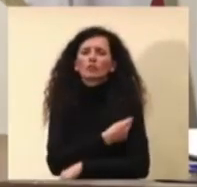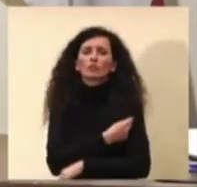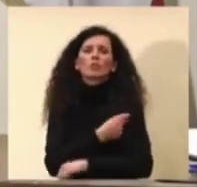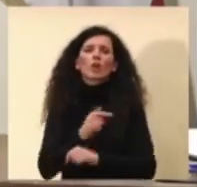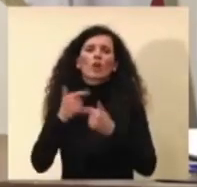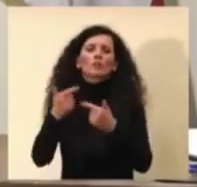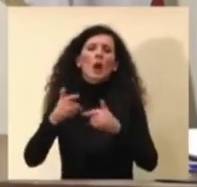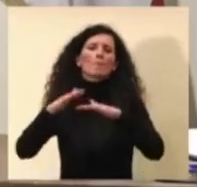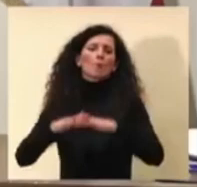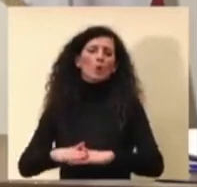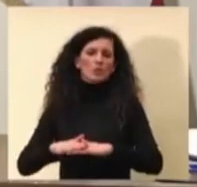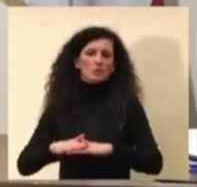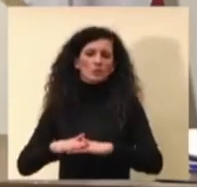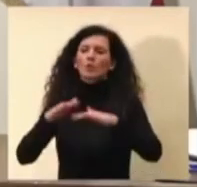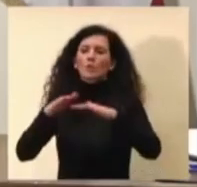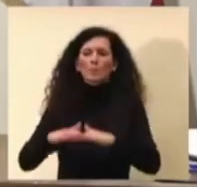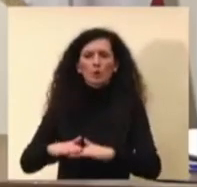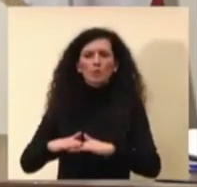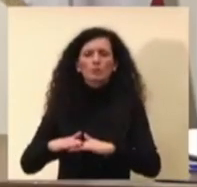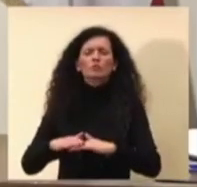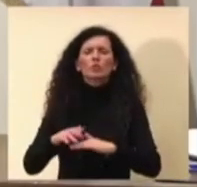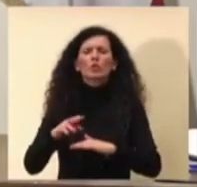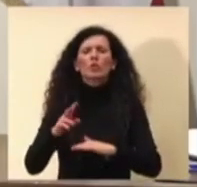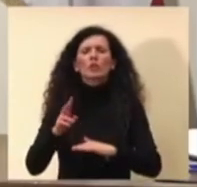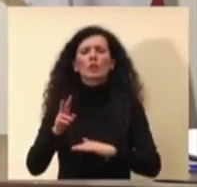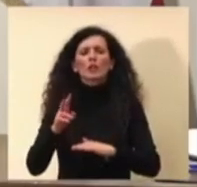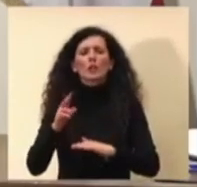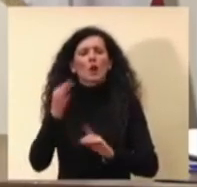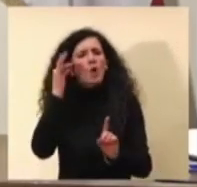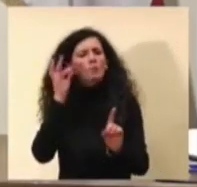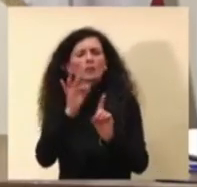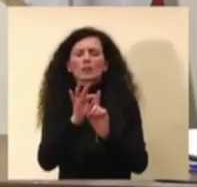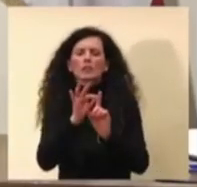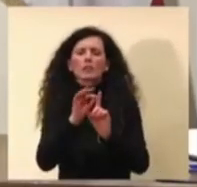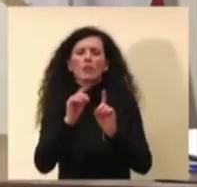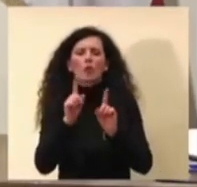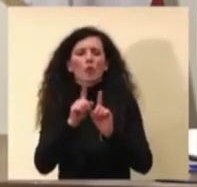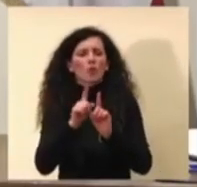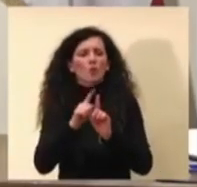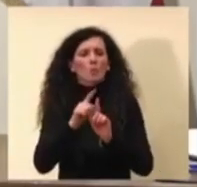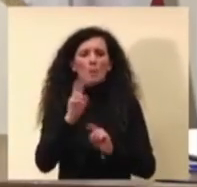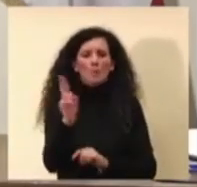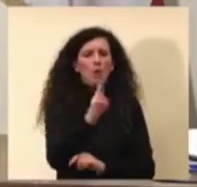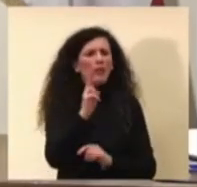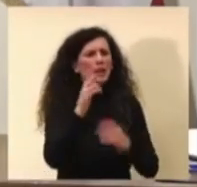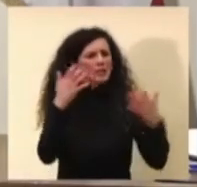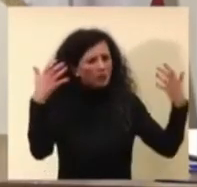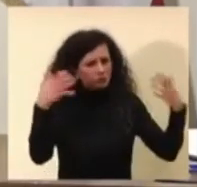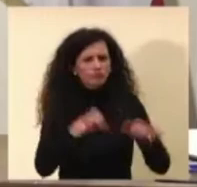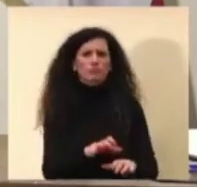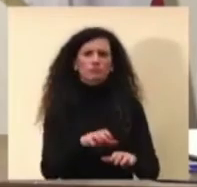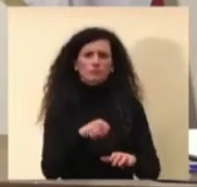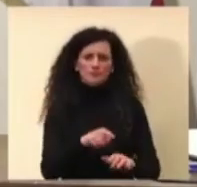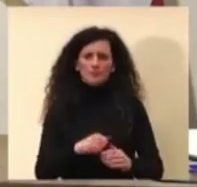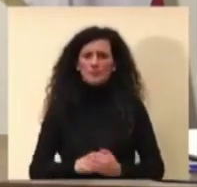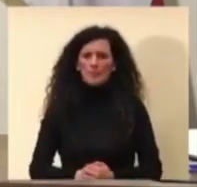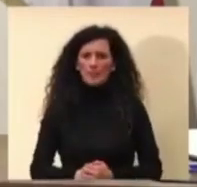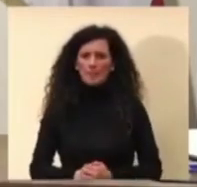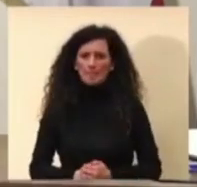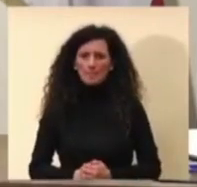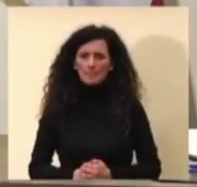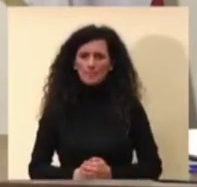risultato, che è quello di abbattere sostanzialmente la mortalità. Se noi dovessimo